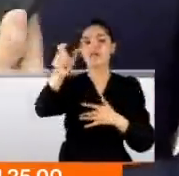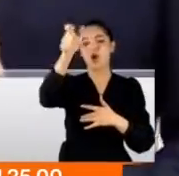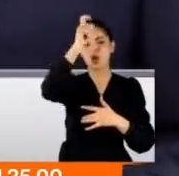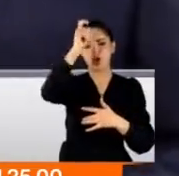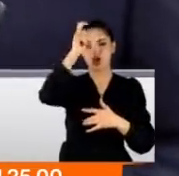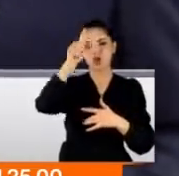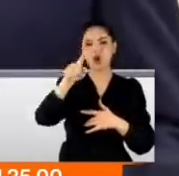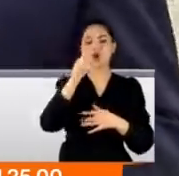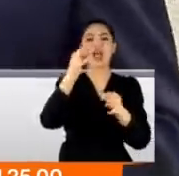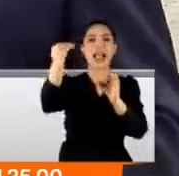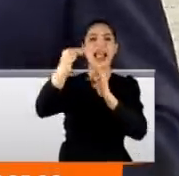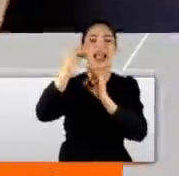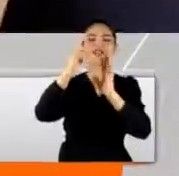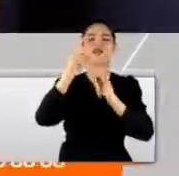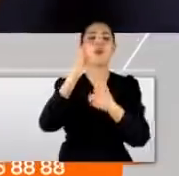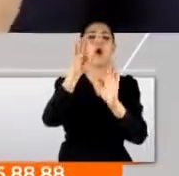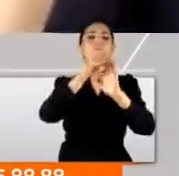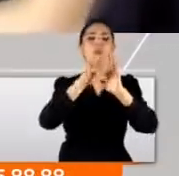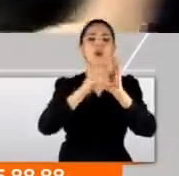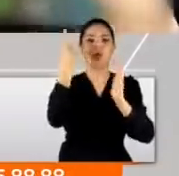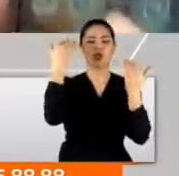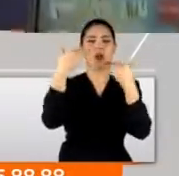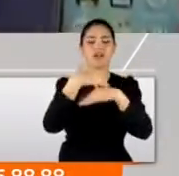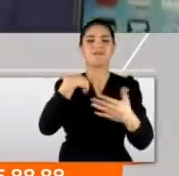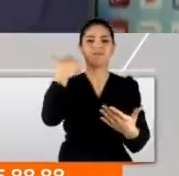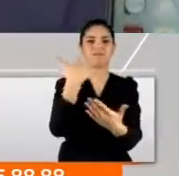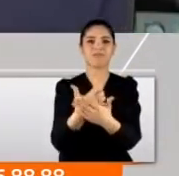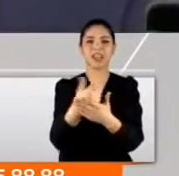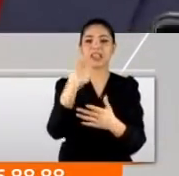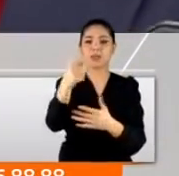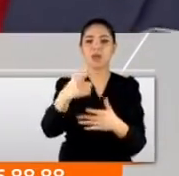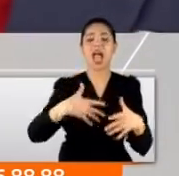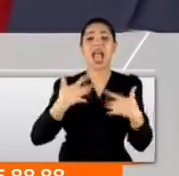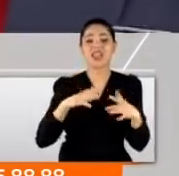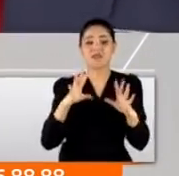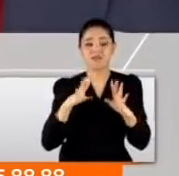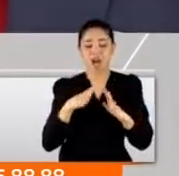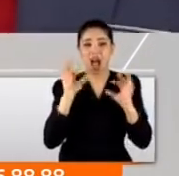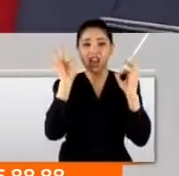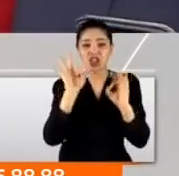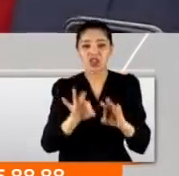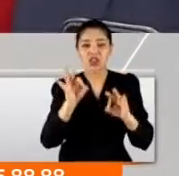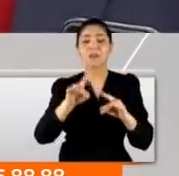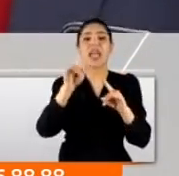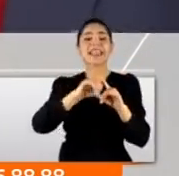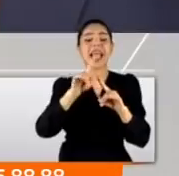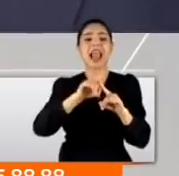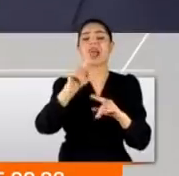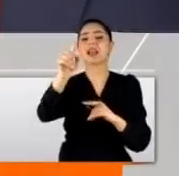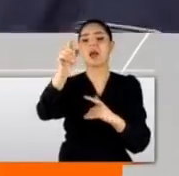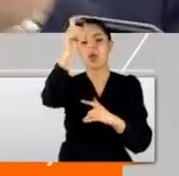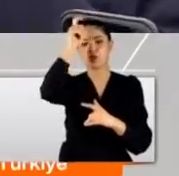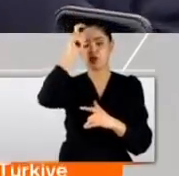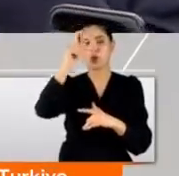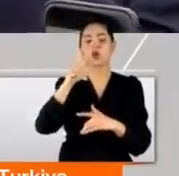bir haberleşme programı. Evet dün akşam indirdik ama şöyle de bir endişem var yani şimdi Telegram'da milli ve